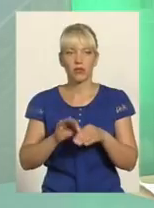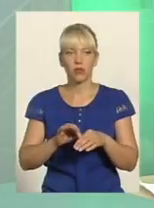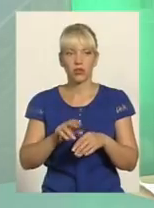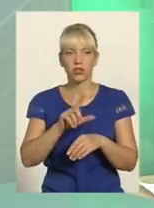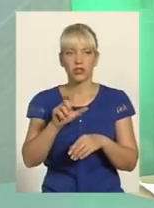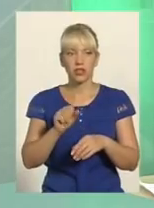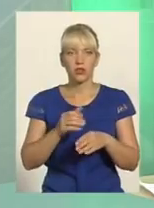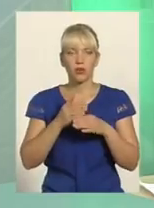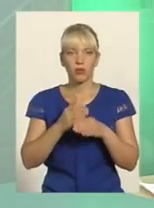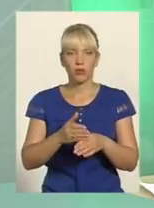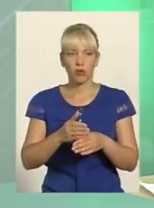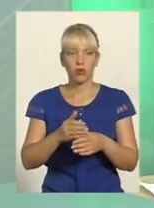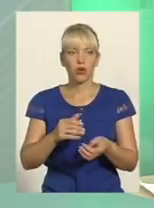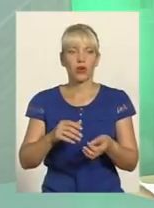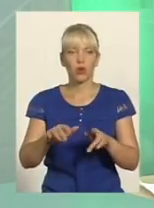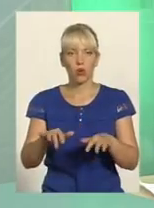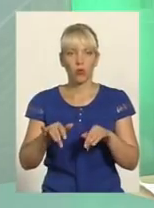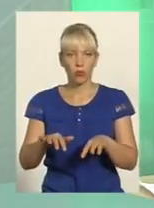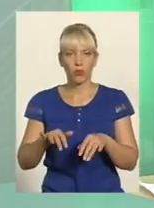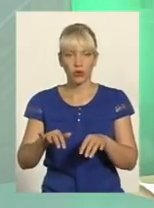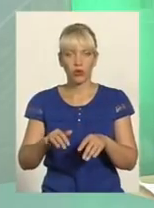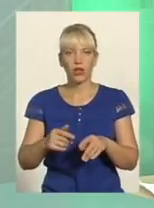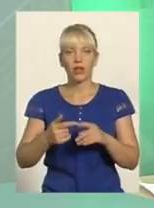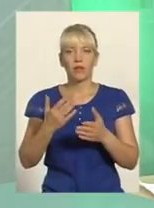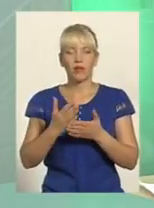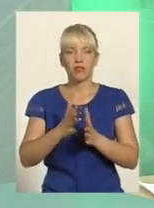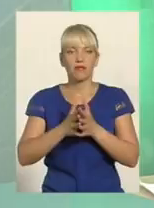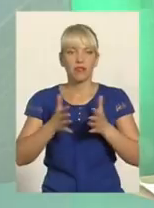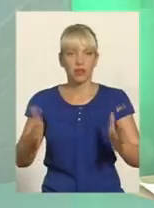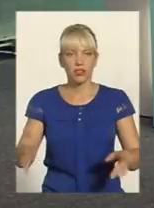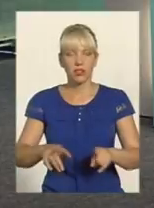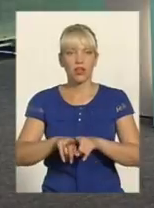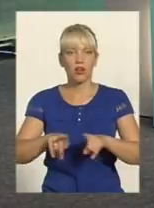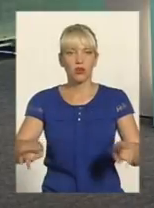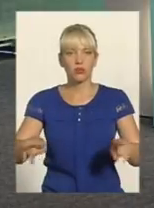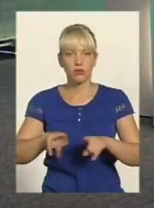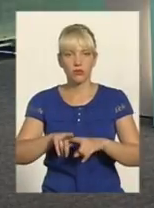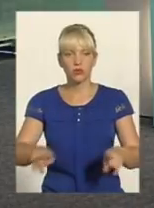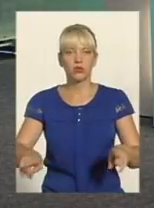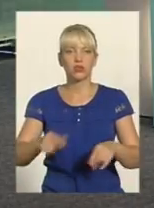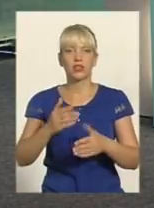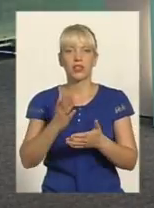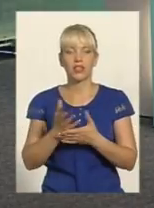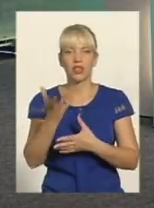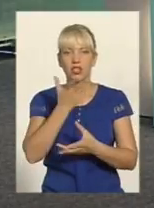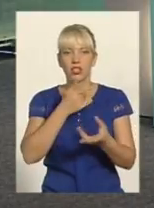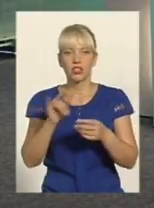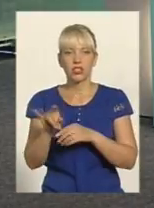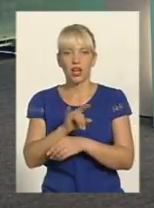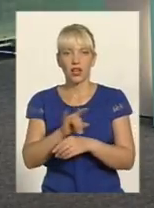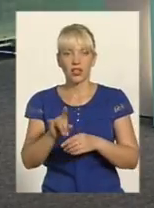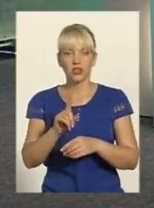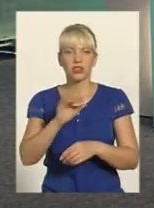Вони мають дуже велике розповсюдження Той же вид шахрайств через застосування інтернету